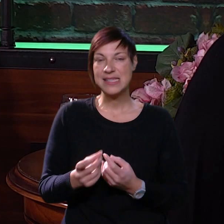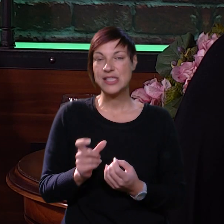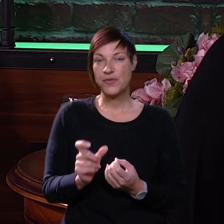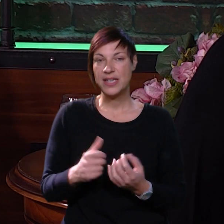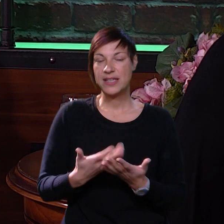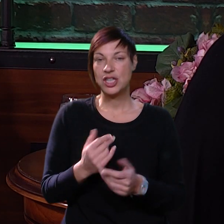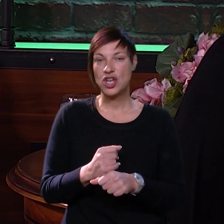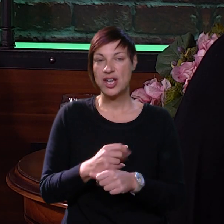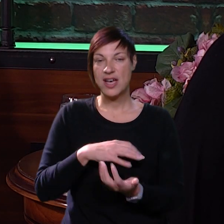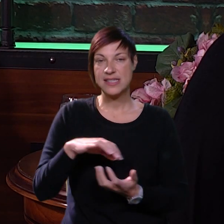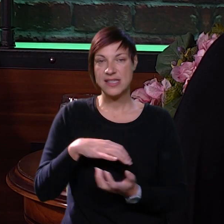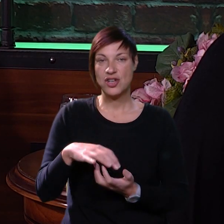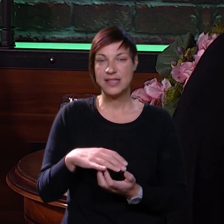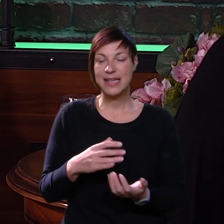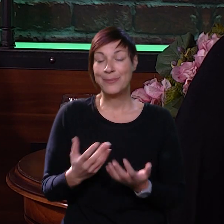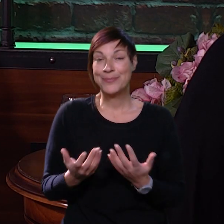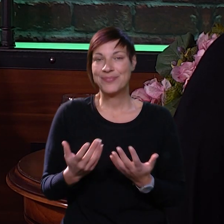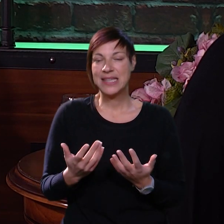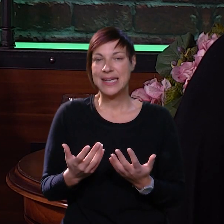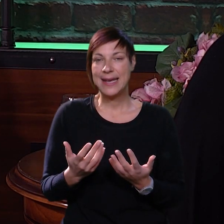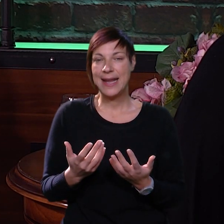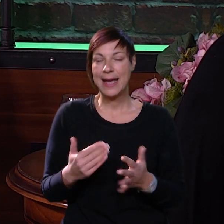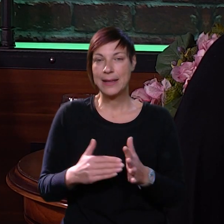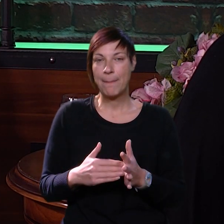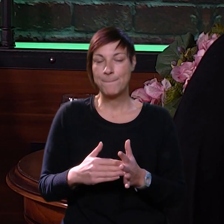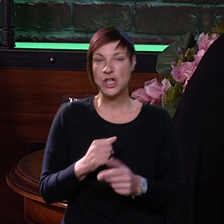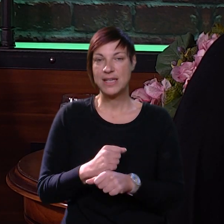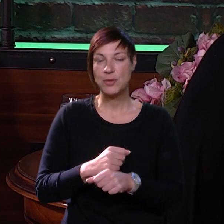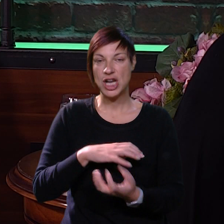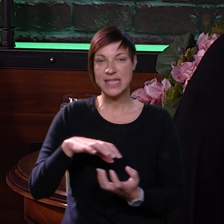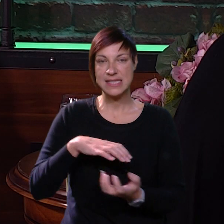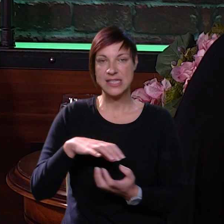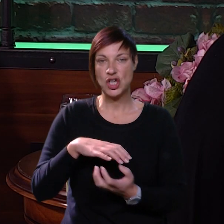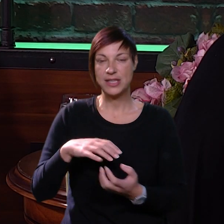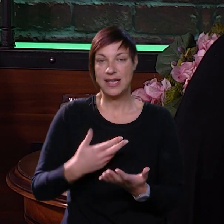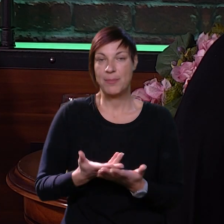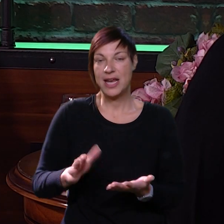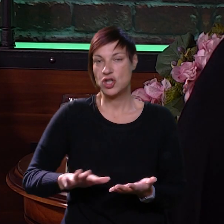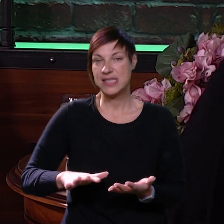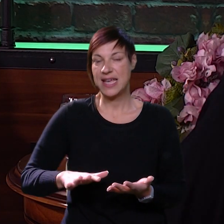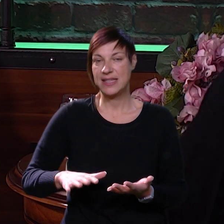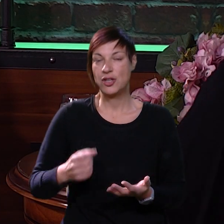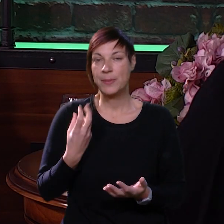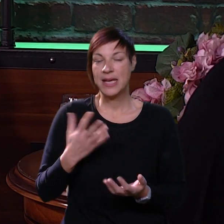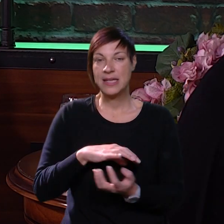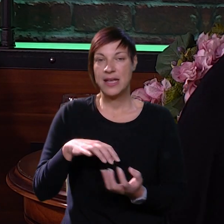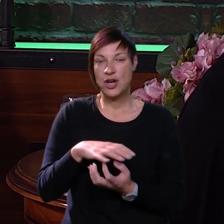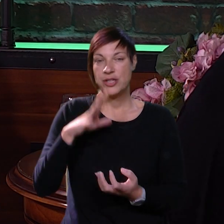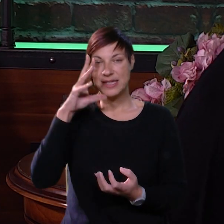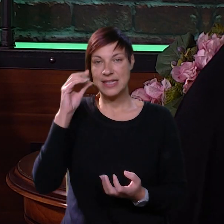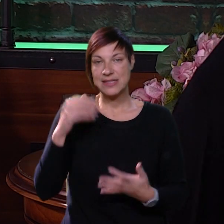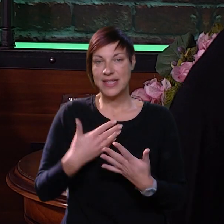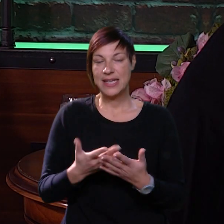izazovni dio je zapravo ovaj rad s roditeljima, gdje nekad je potrebnije raditi s roditeljima nego s djetetom. Dakle, kada